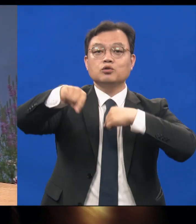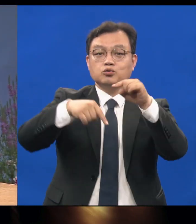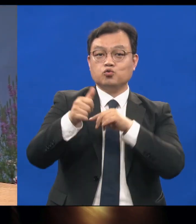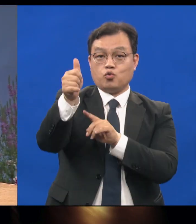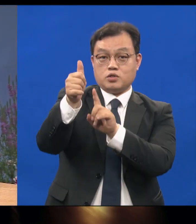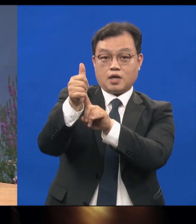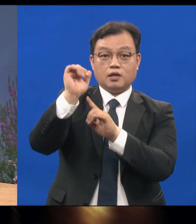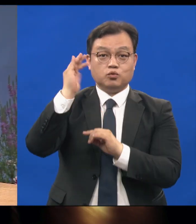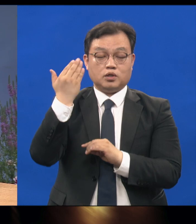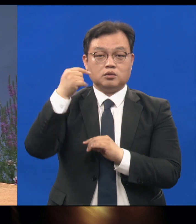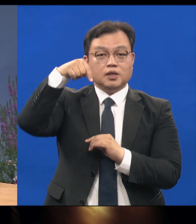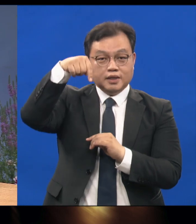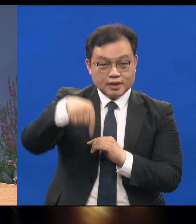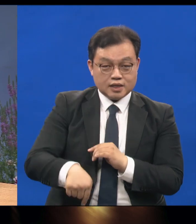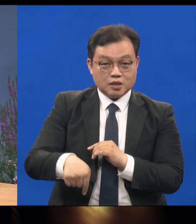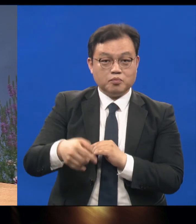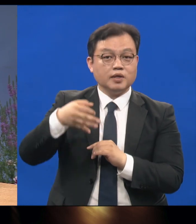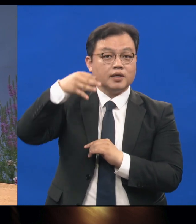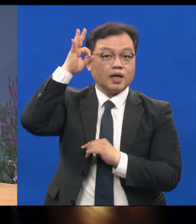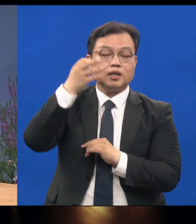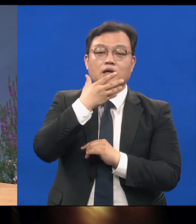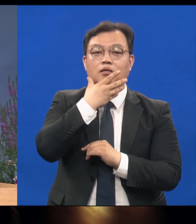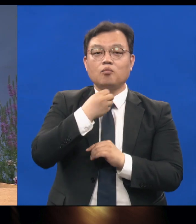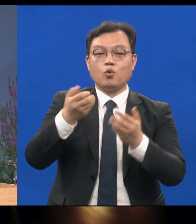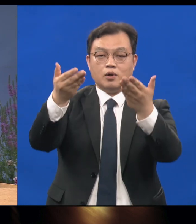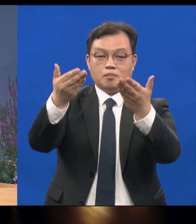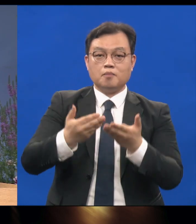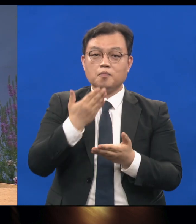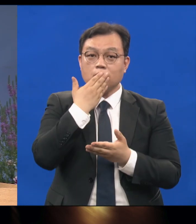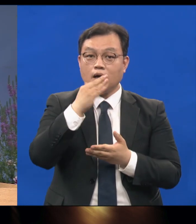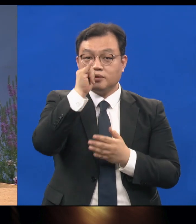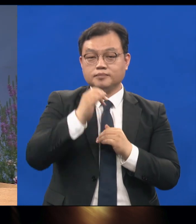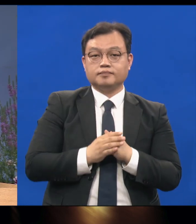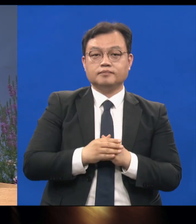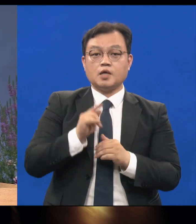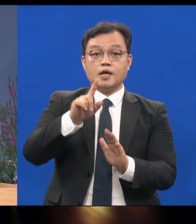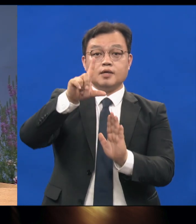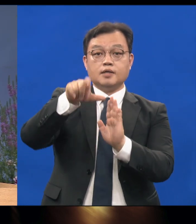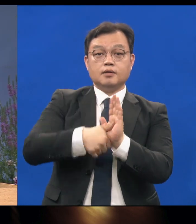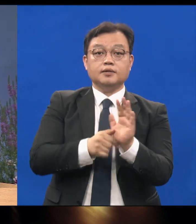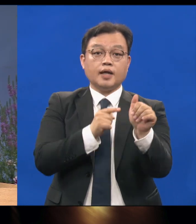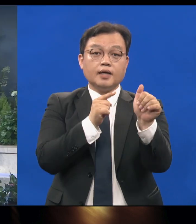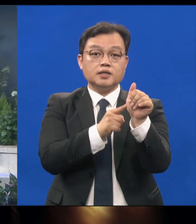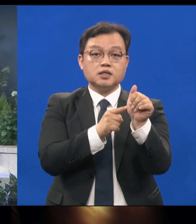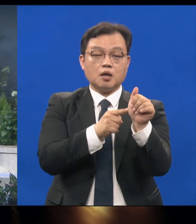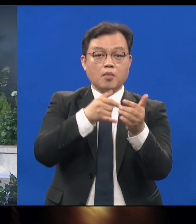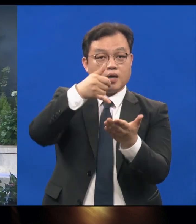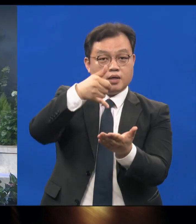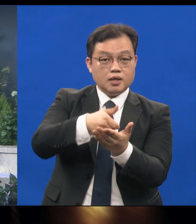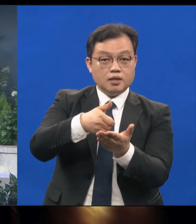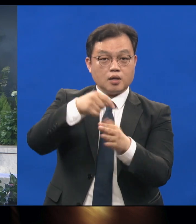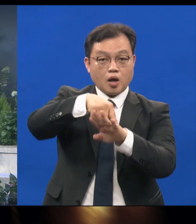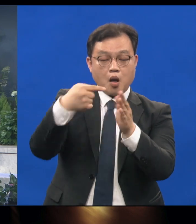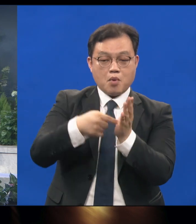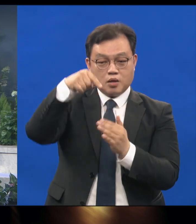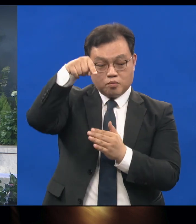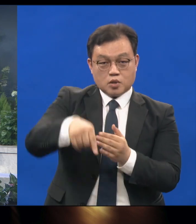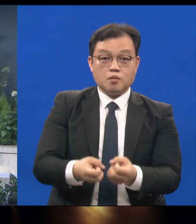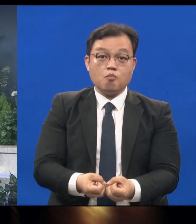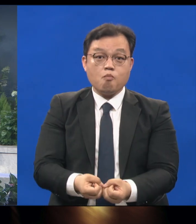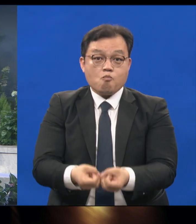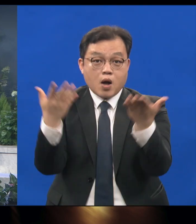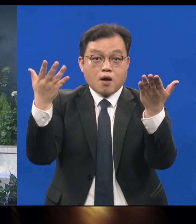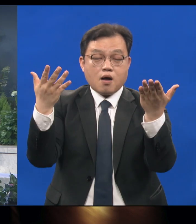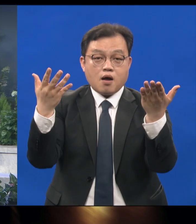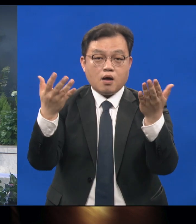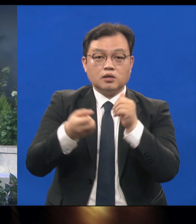되심을 깊이 깨닫는 축복을 받게 되는 것입니다 이럴 때 그 사람의 인격과 깊이가 폭발하는 스테레오 타입에